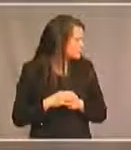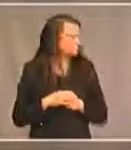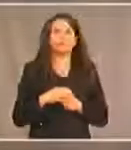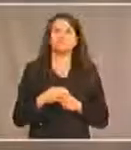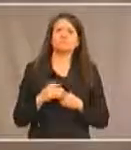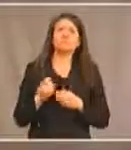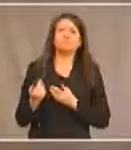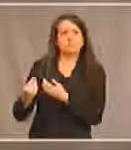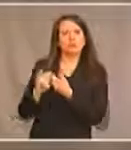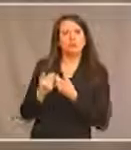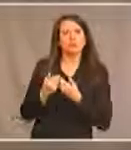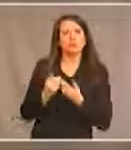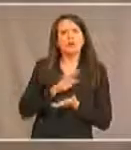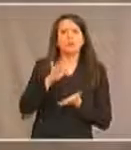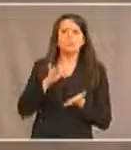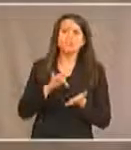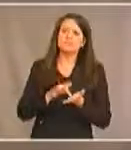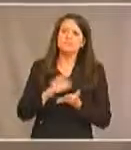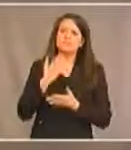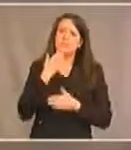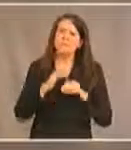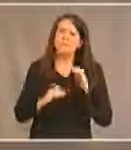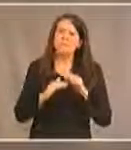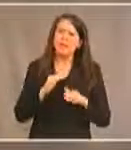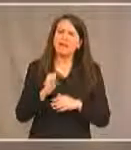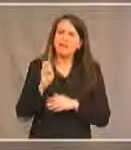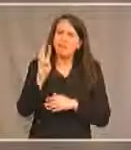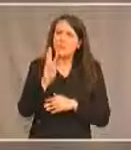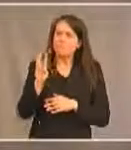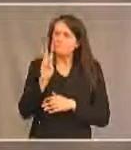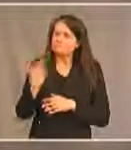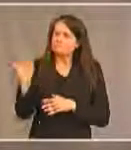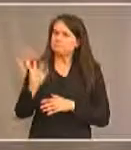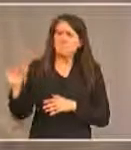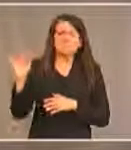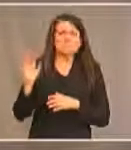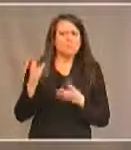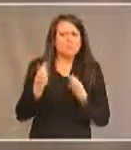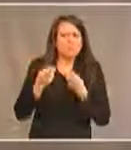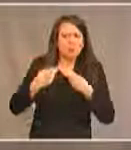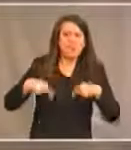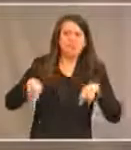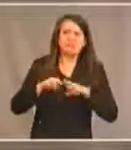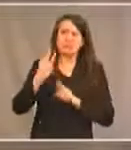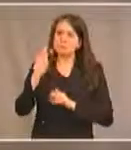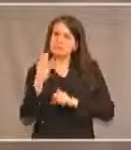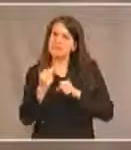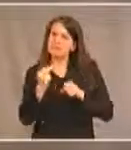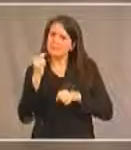de bien-être de Willis World. Nous sommes situés donc dans la région de la Sixième Nation.